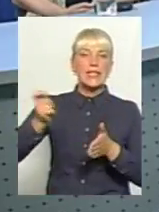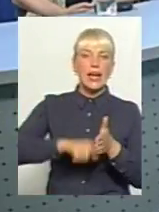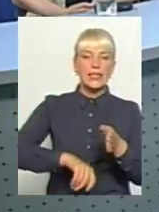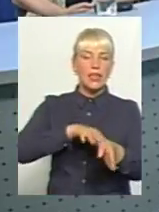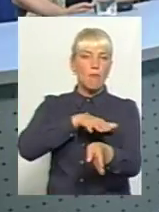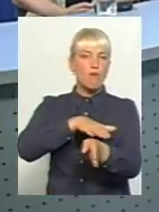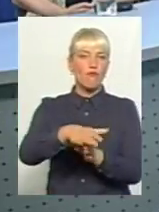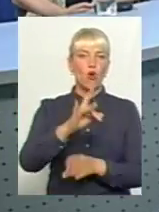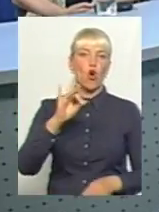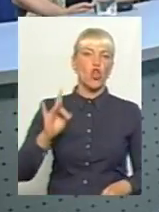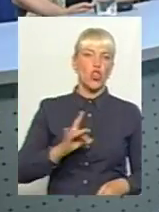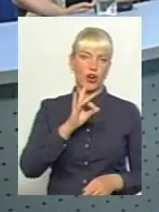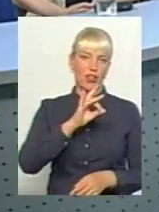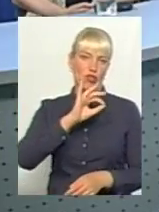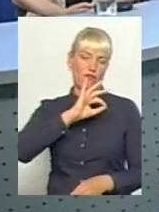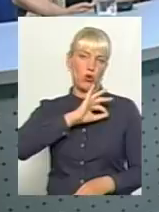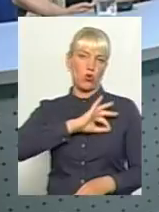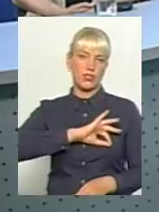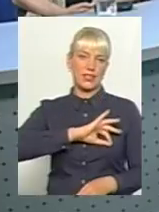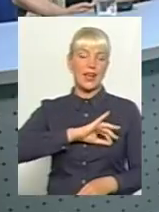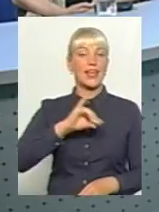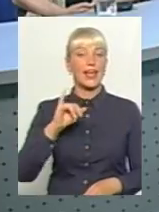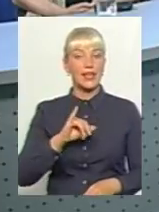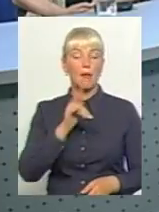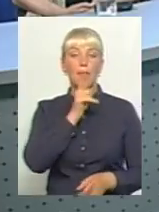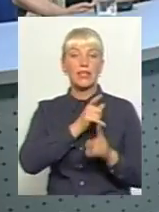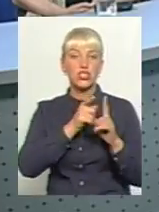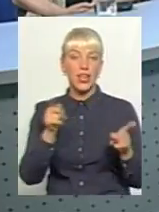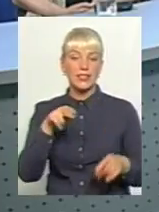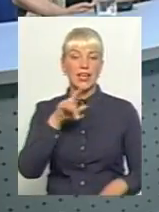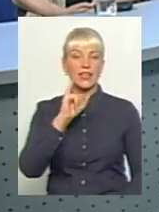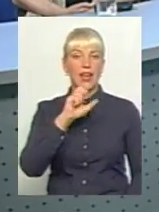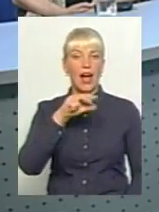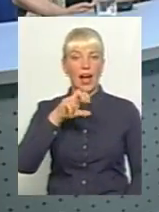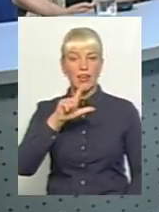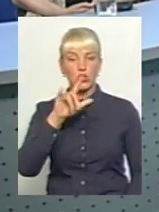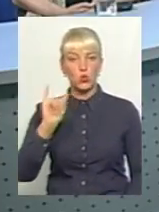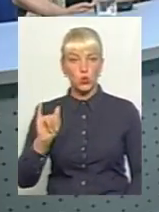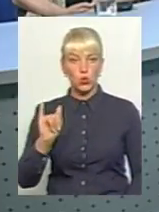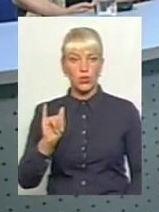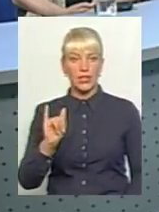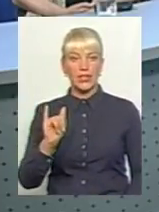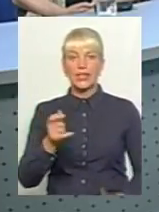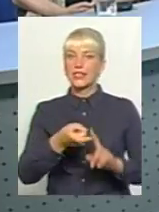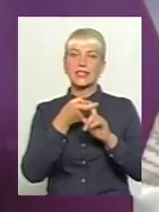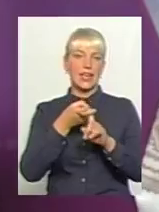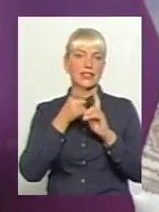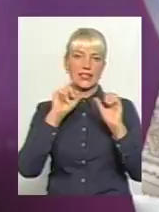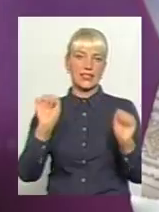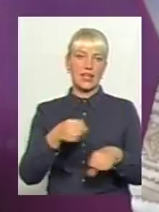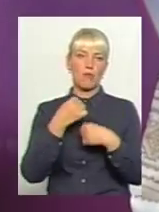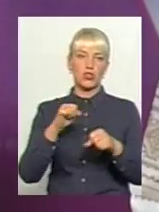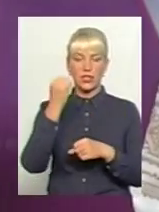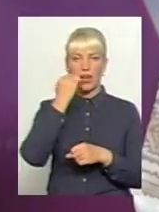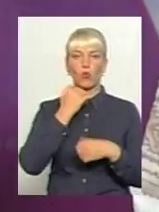одноразового використання, і під час діалізу заразитись неможливо. Неможливо. Дякую